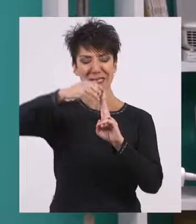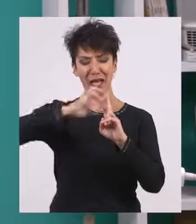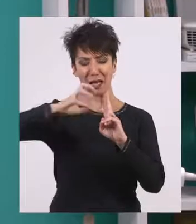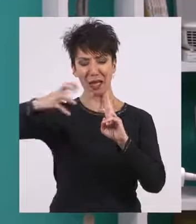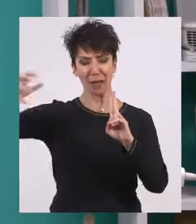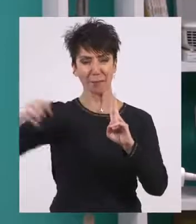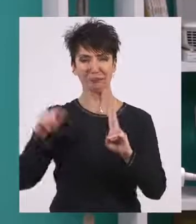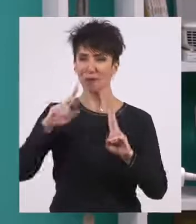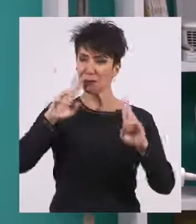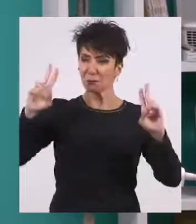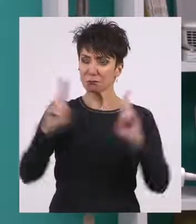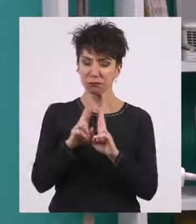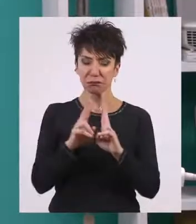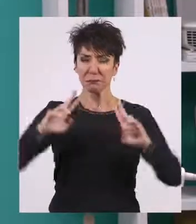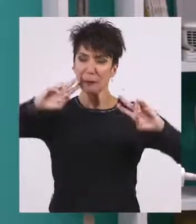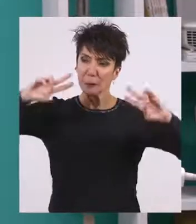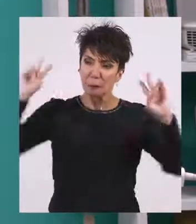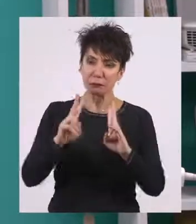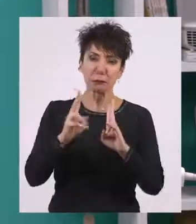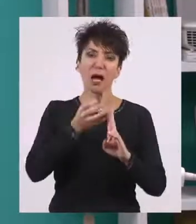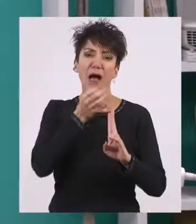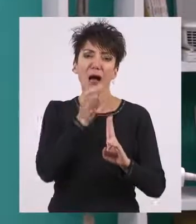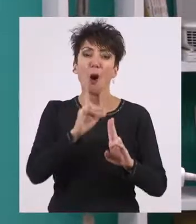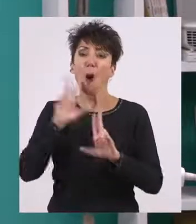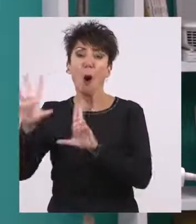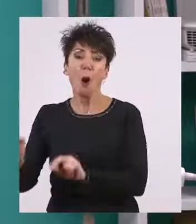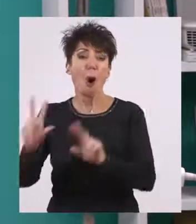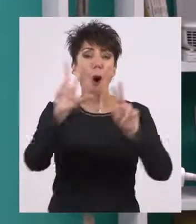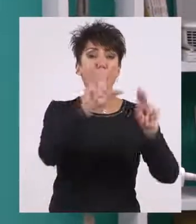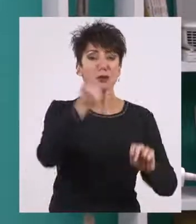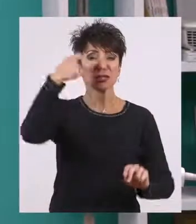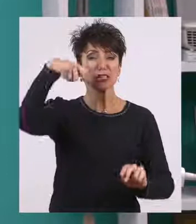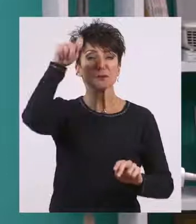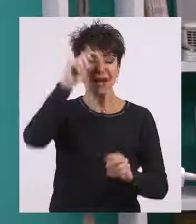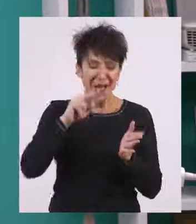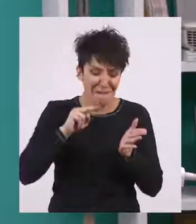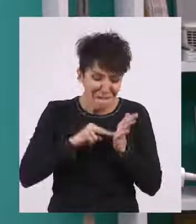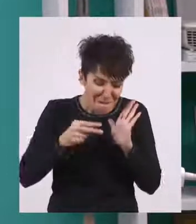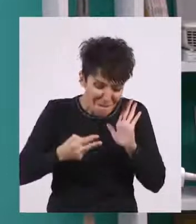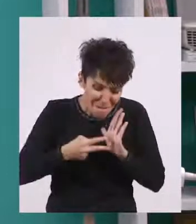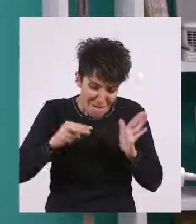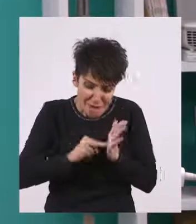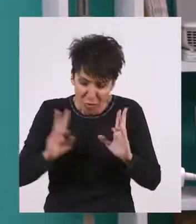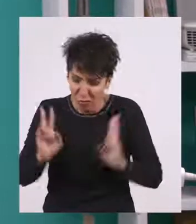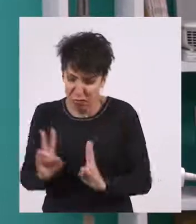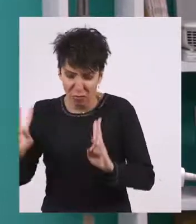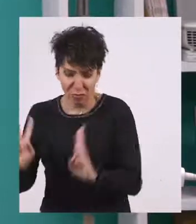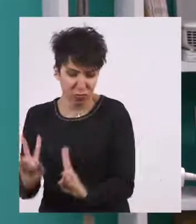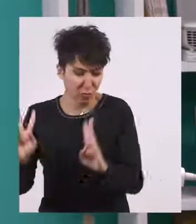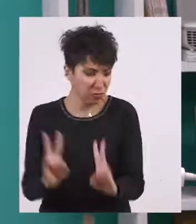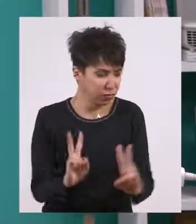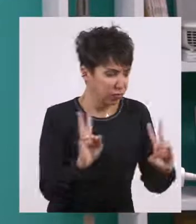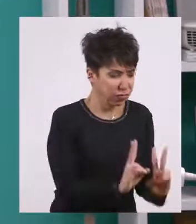με πολύ λίγα μετρημένα λόγια, όπως ακριβώς ήταν και ο τρόπος ζωής των Σπαρτιατών.